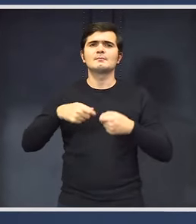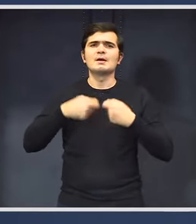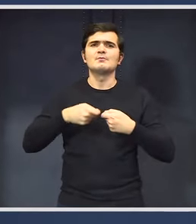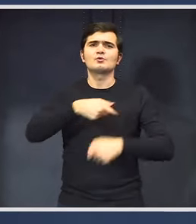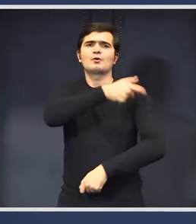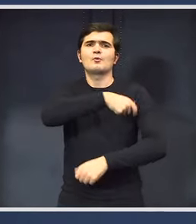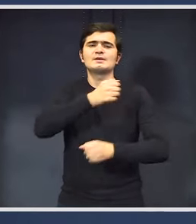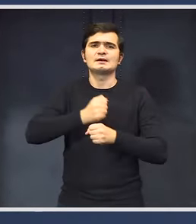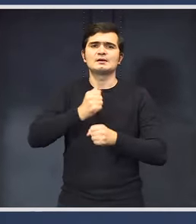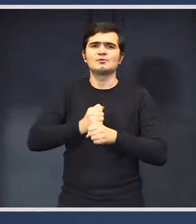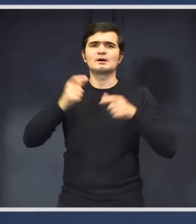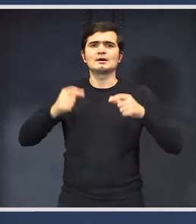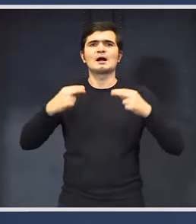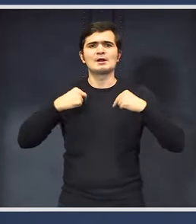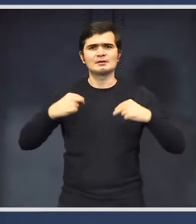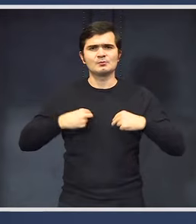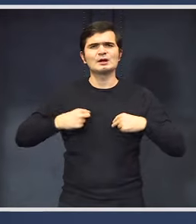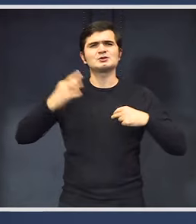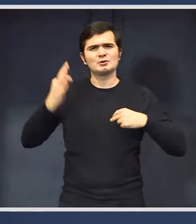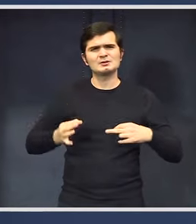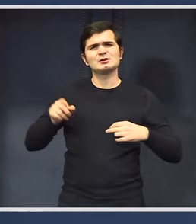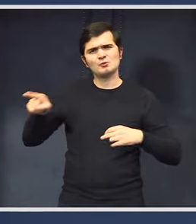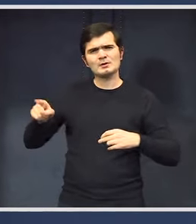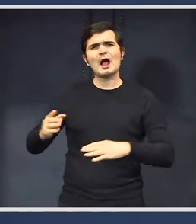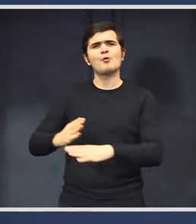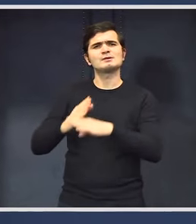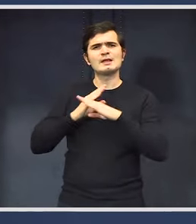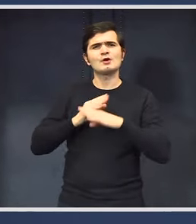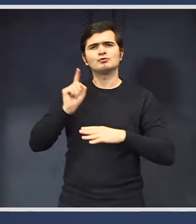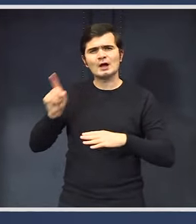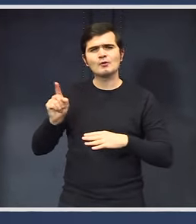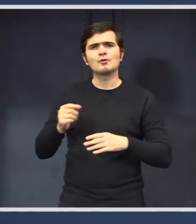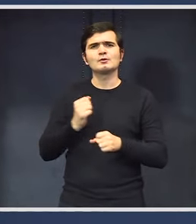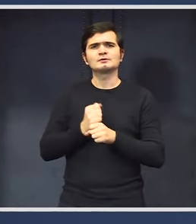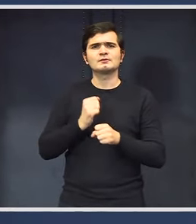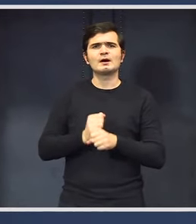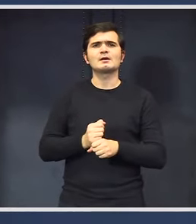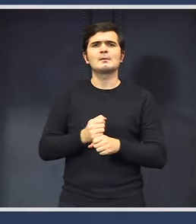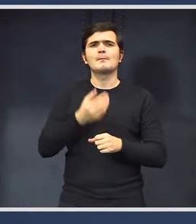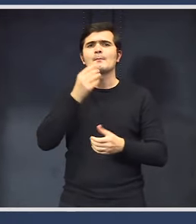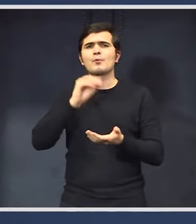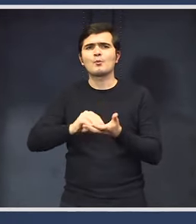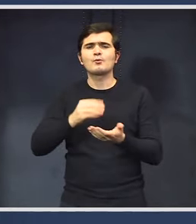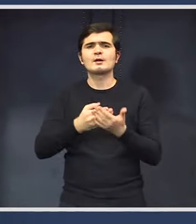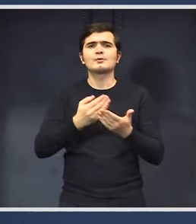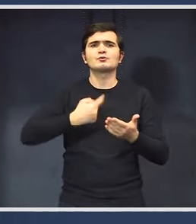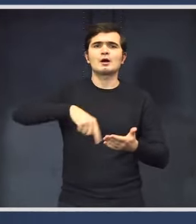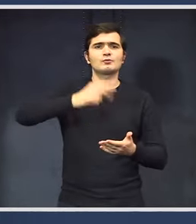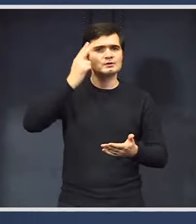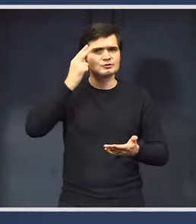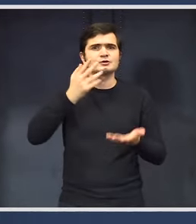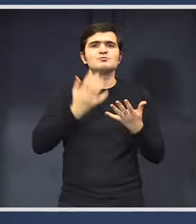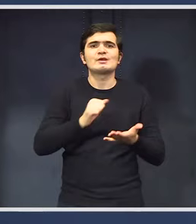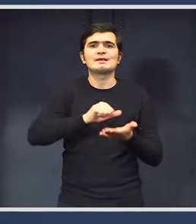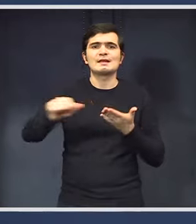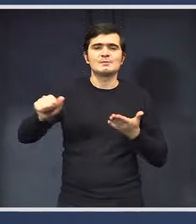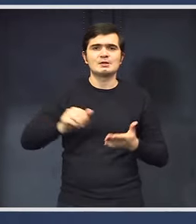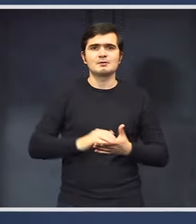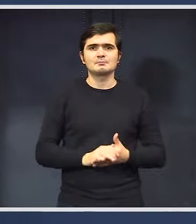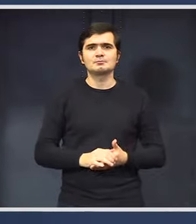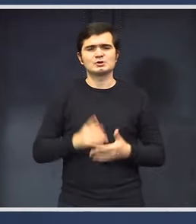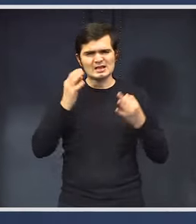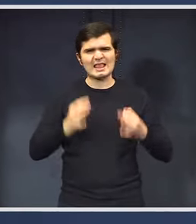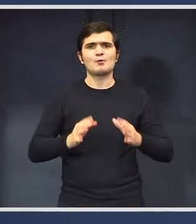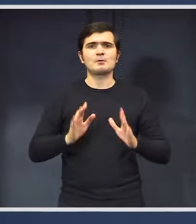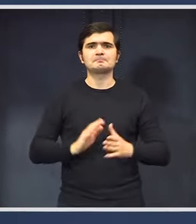Deputaților, sunt sigur că ne va ajuta acolo, le va detalia și va face amendamente pe care să le eliminăm. Deci aici nu am niciun fel de dubiu.